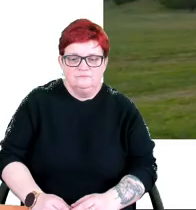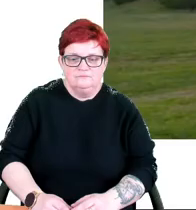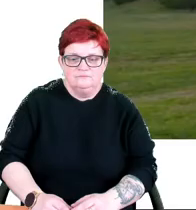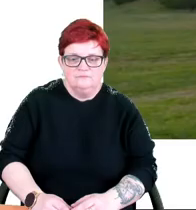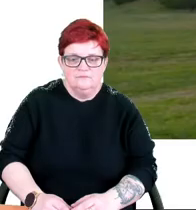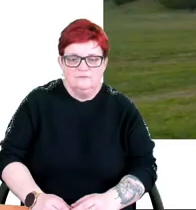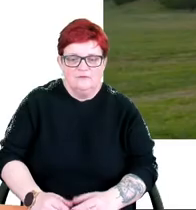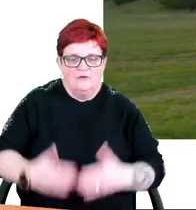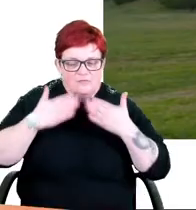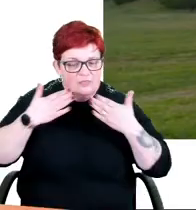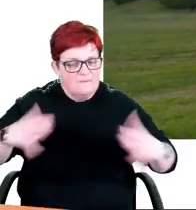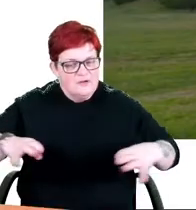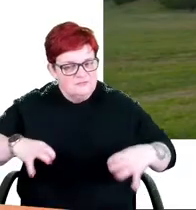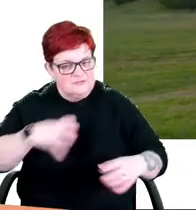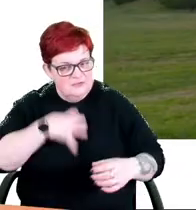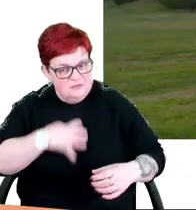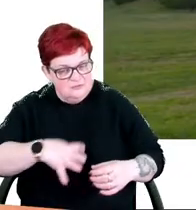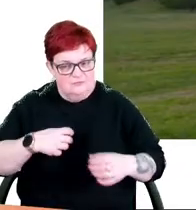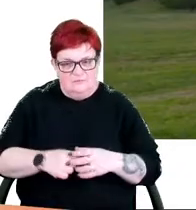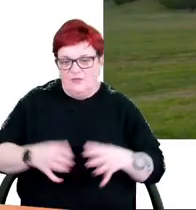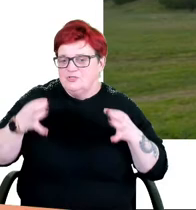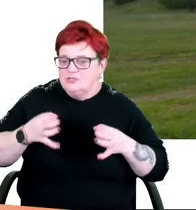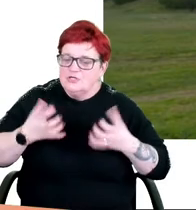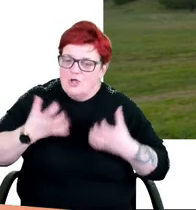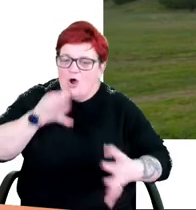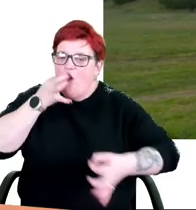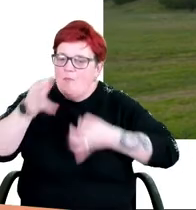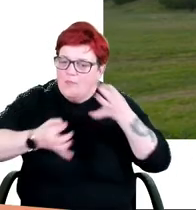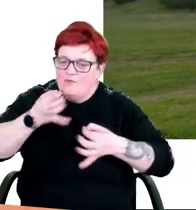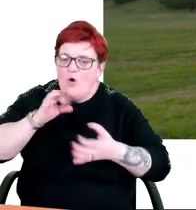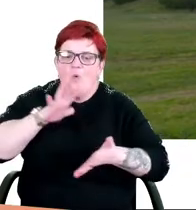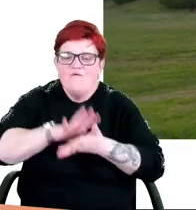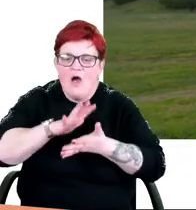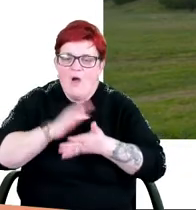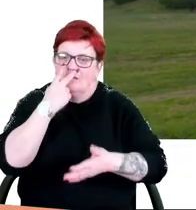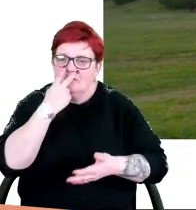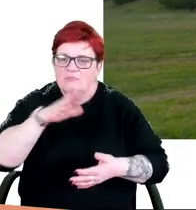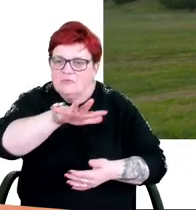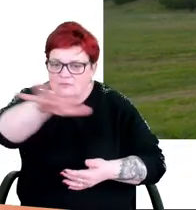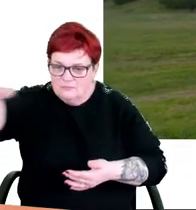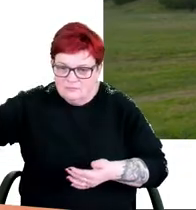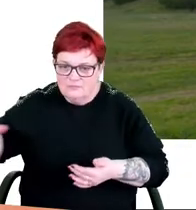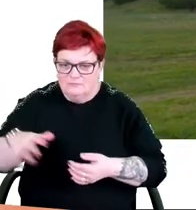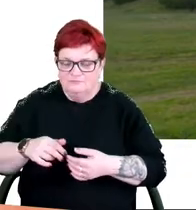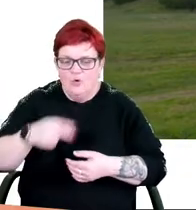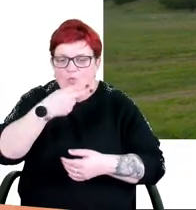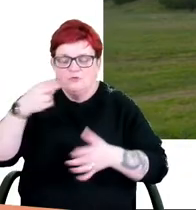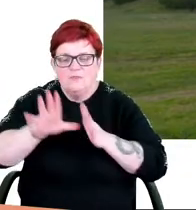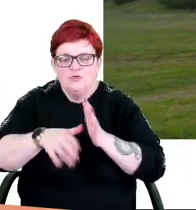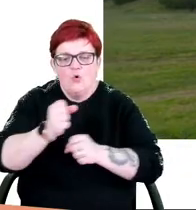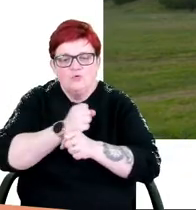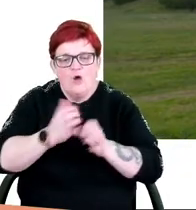Witam Państwa bardzo serdecznie. Dzisiaj chciałabym opowiedzieć o uchwale krajobrazowej. Urząd Miasta